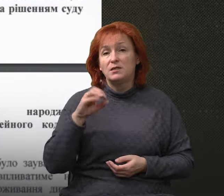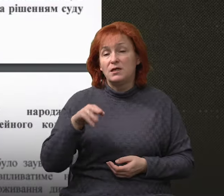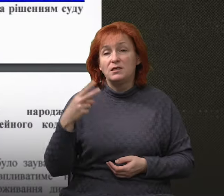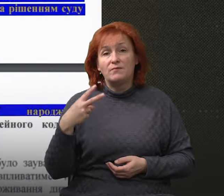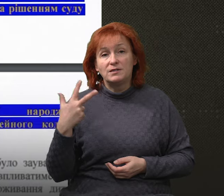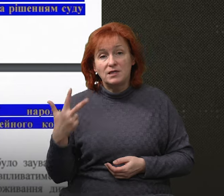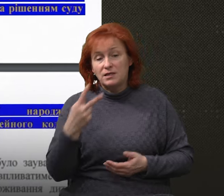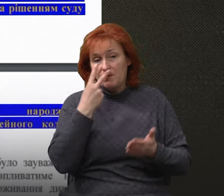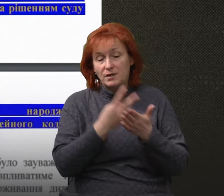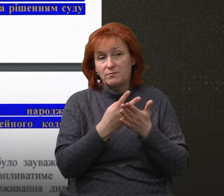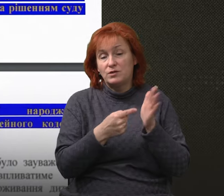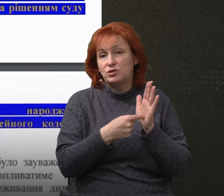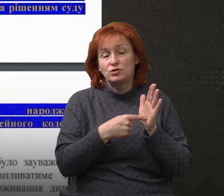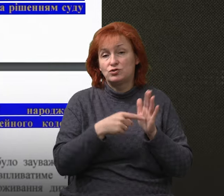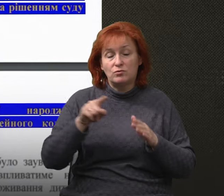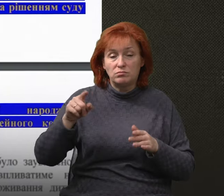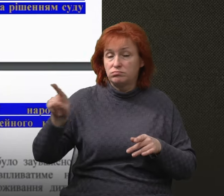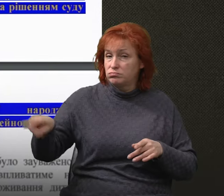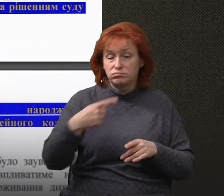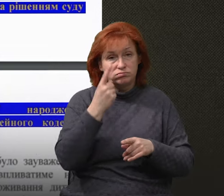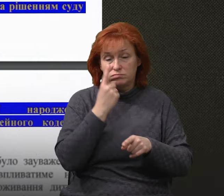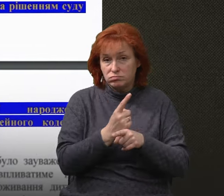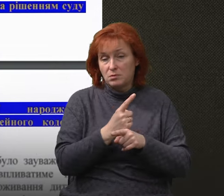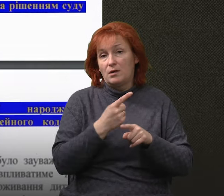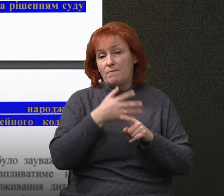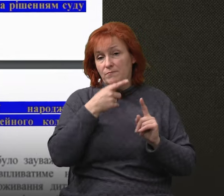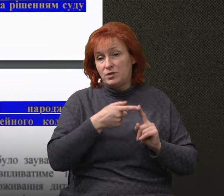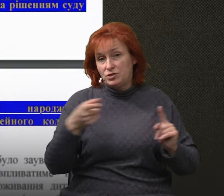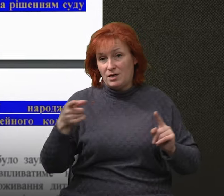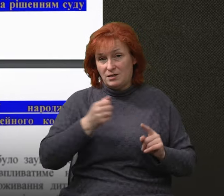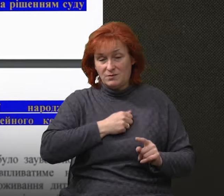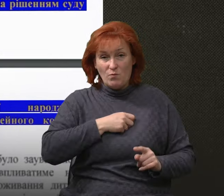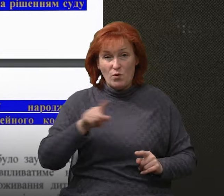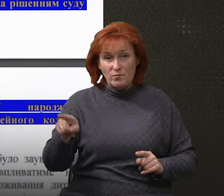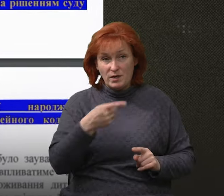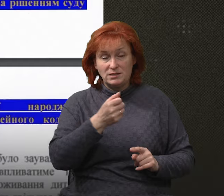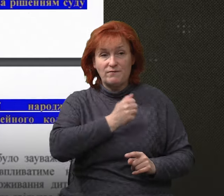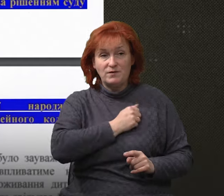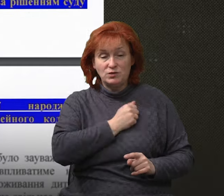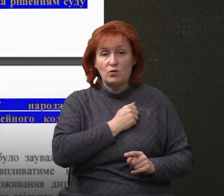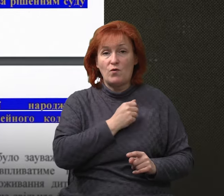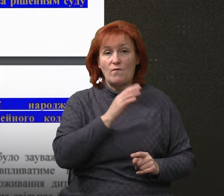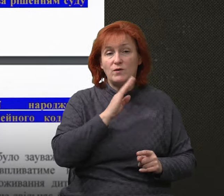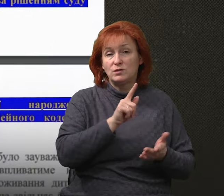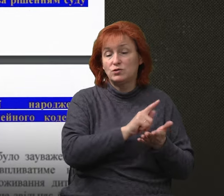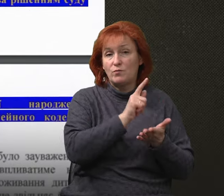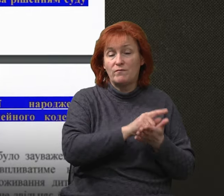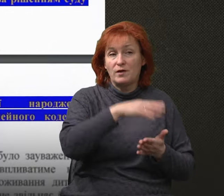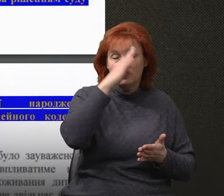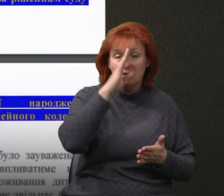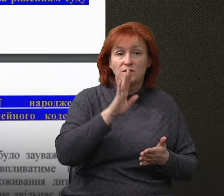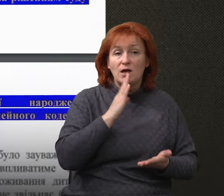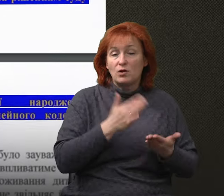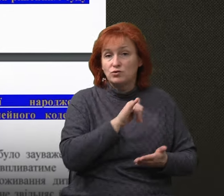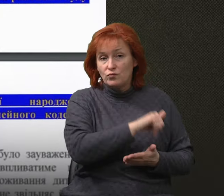передбачається, що не підлягають призову на військову службу під час мобілізації. Військовозобов'язані жінки та чоловіки, які мають